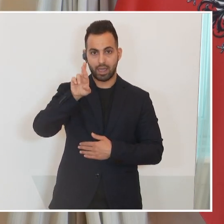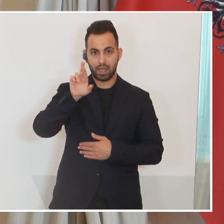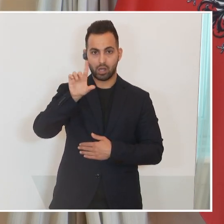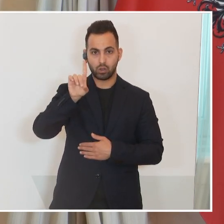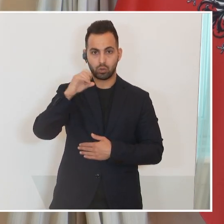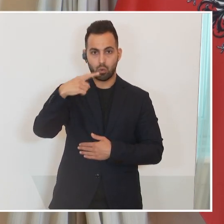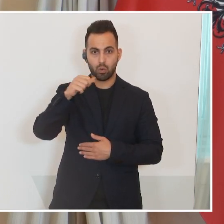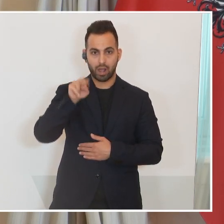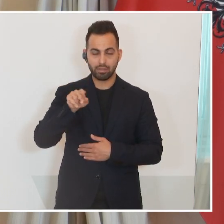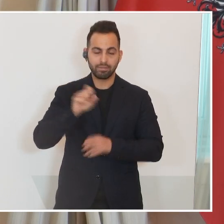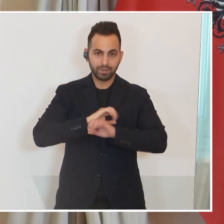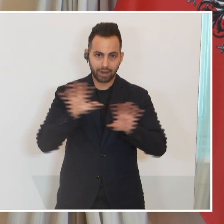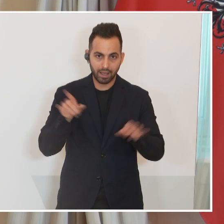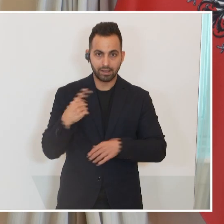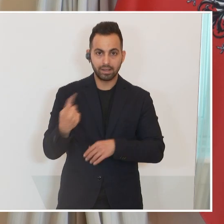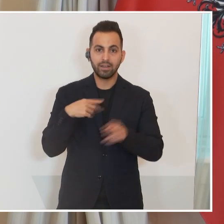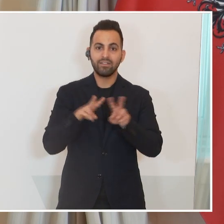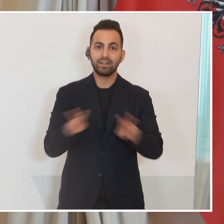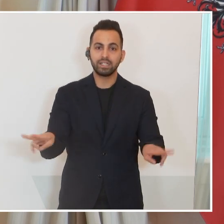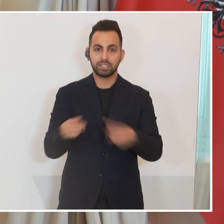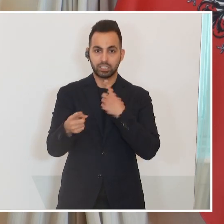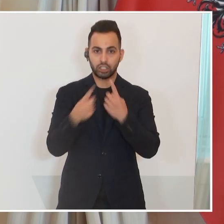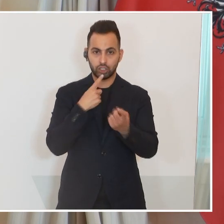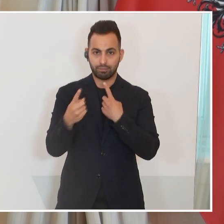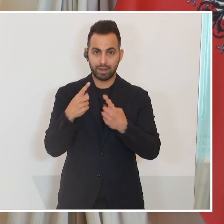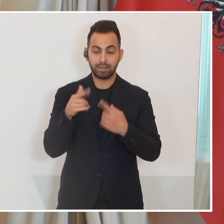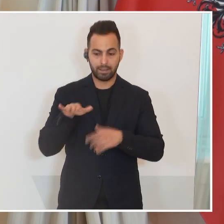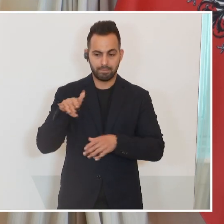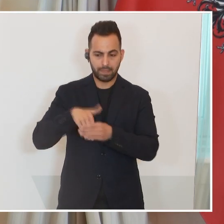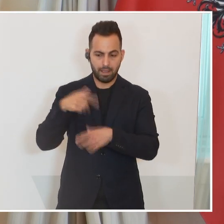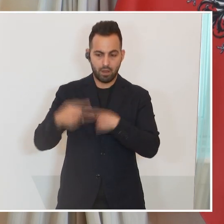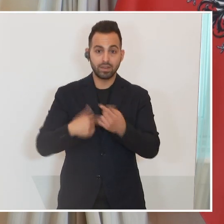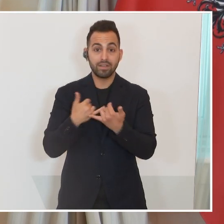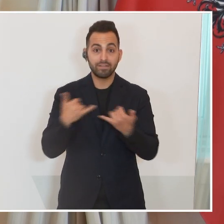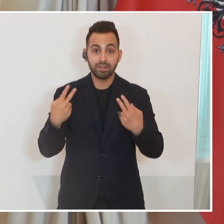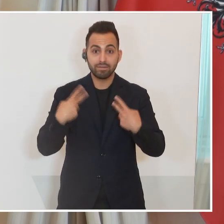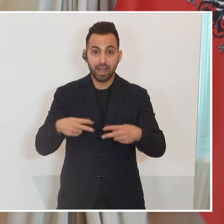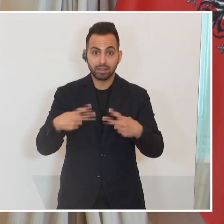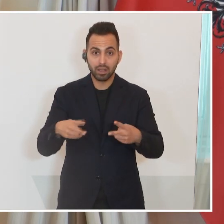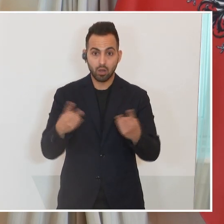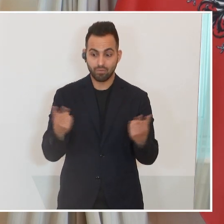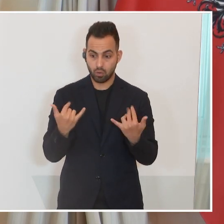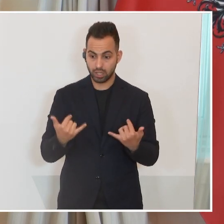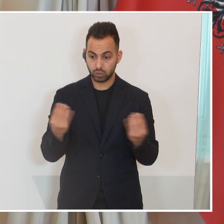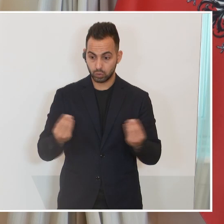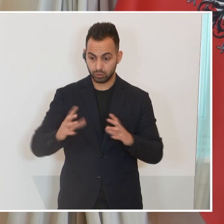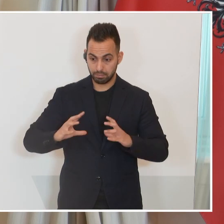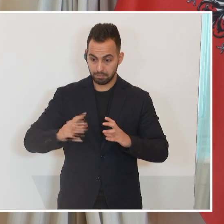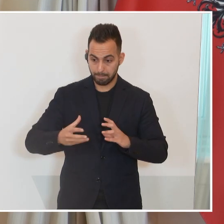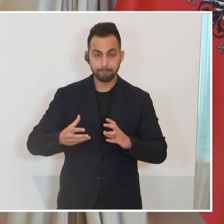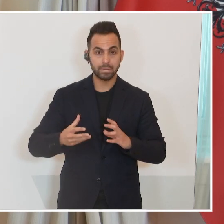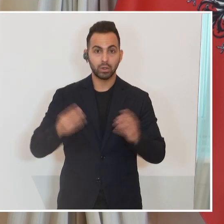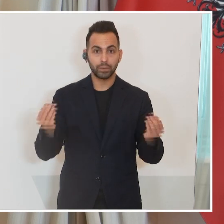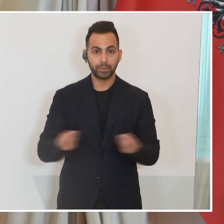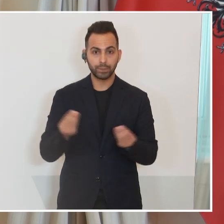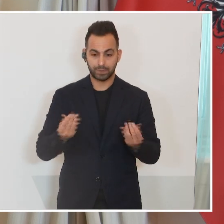der Hand, war es die Frage der Friedensgespräche, wie die weitergehen können, wo jetzt der Stocken gerade dazu führt,